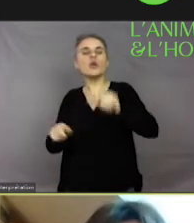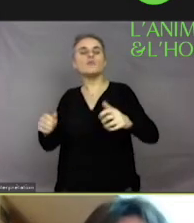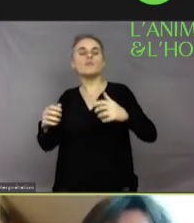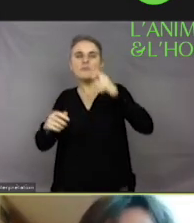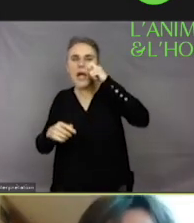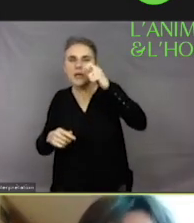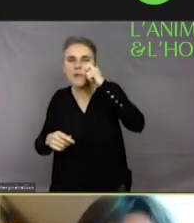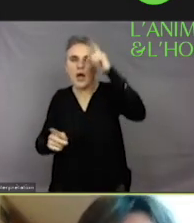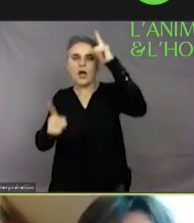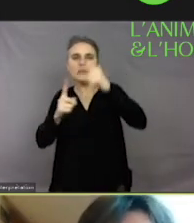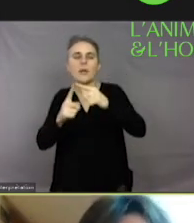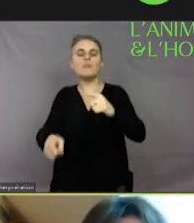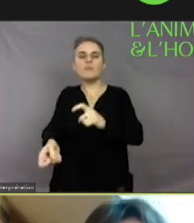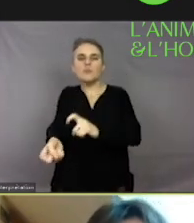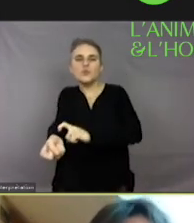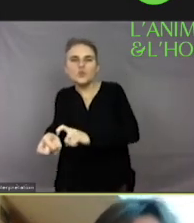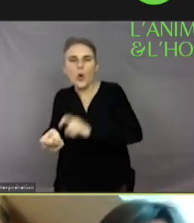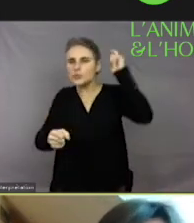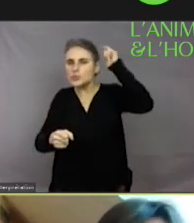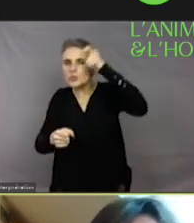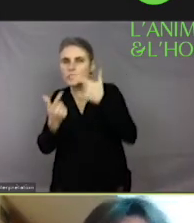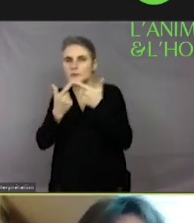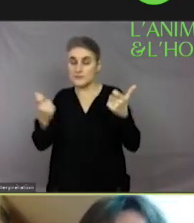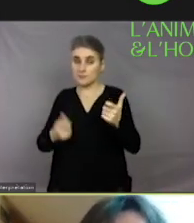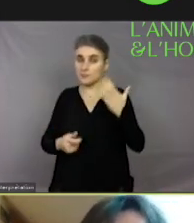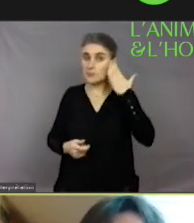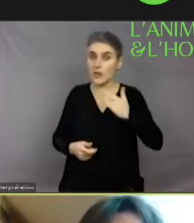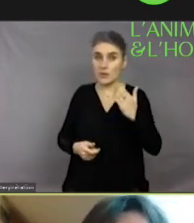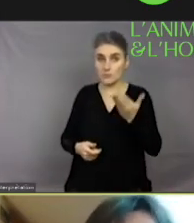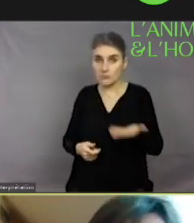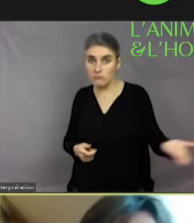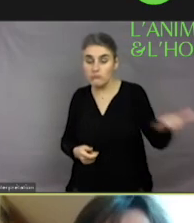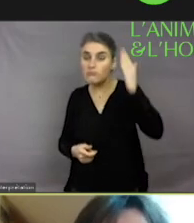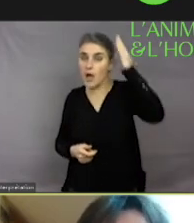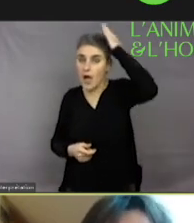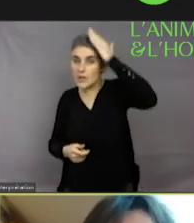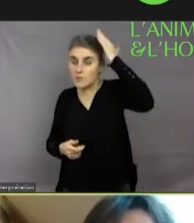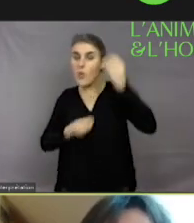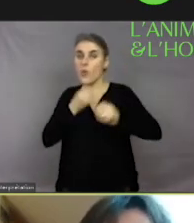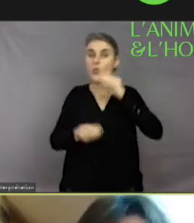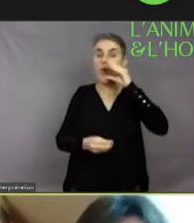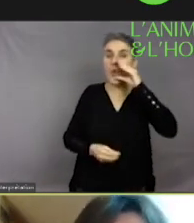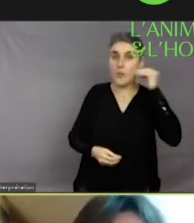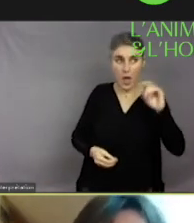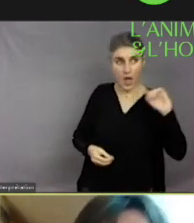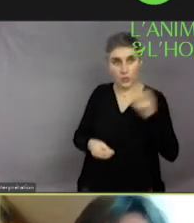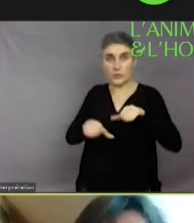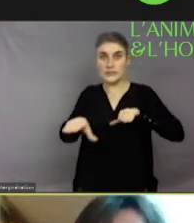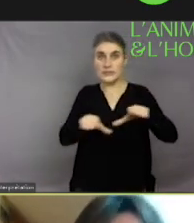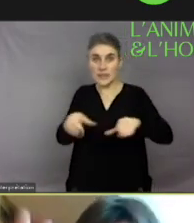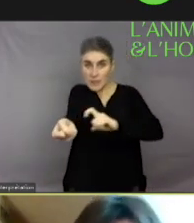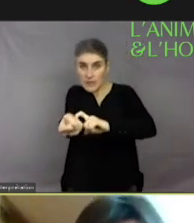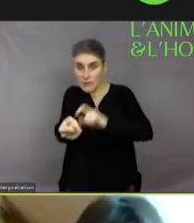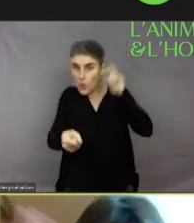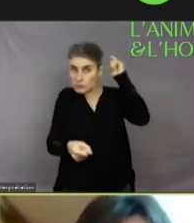gens qui travaillent en cognition le savent bien. on n'a pas toutes et tous animaux et humains le même système nerveux par